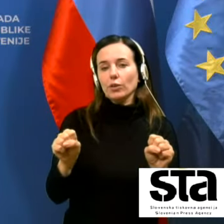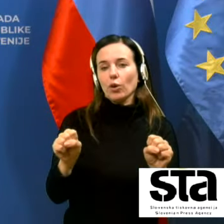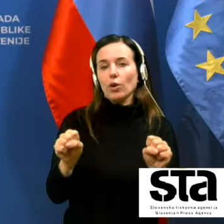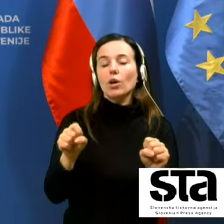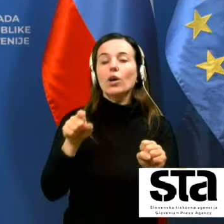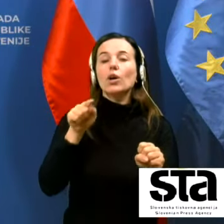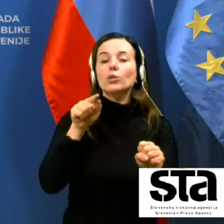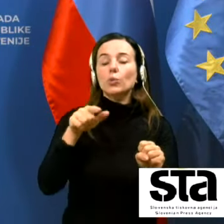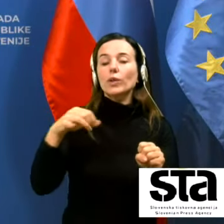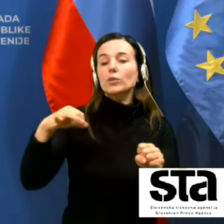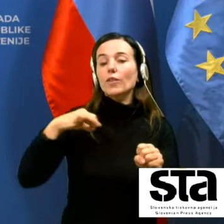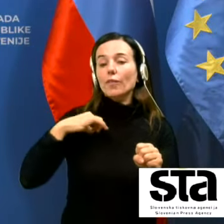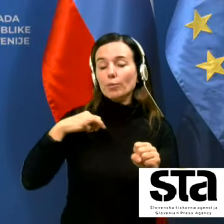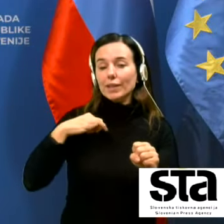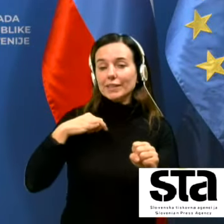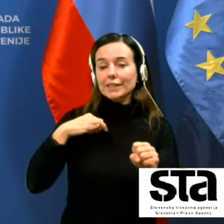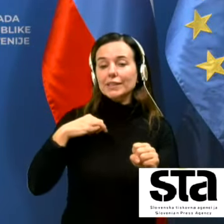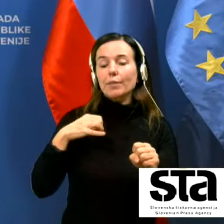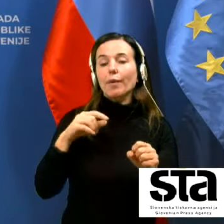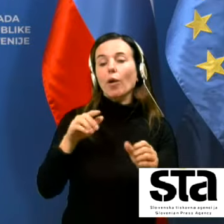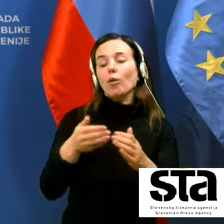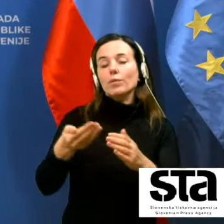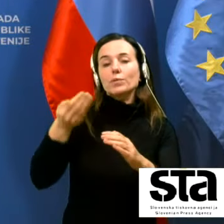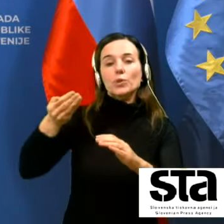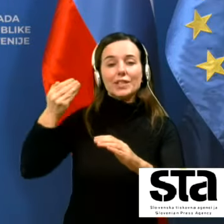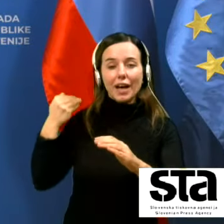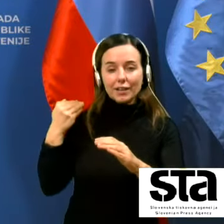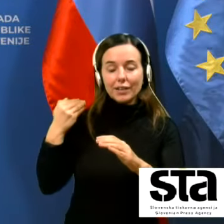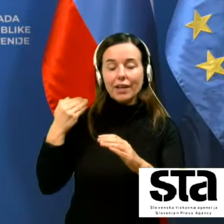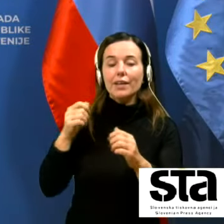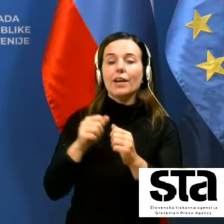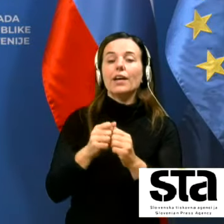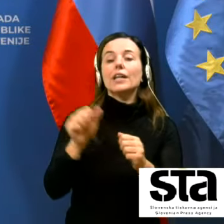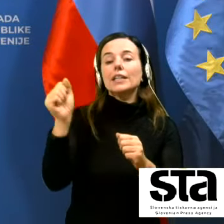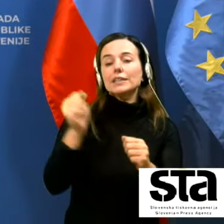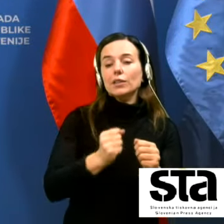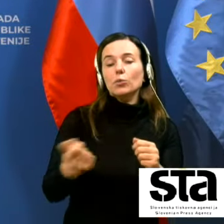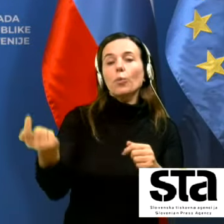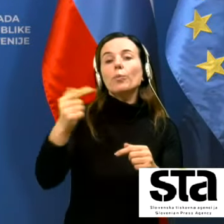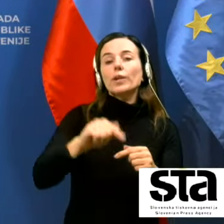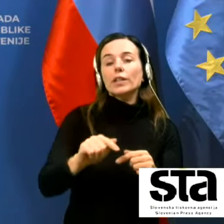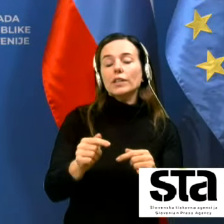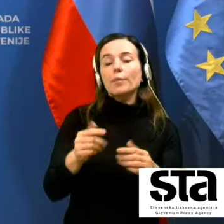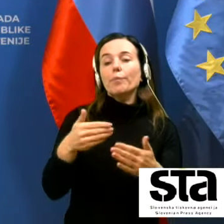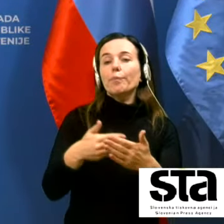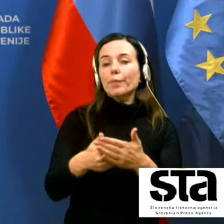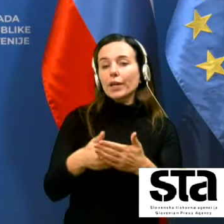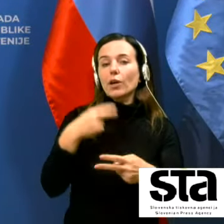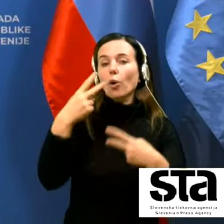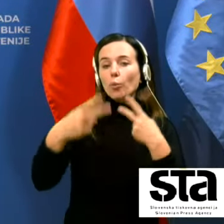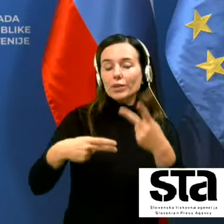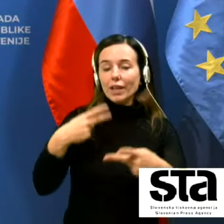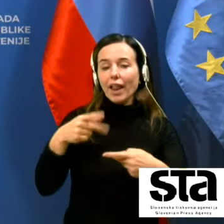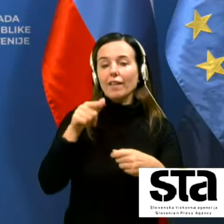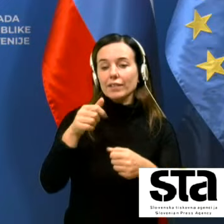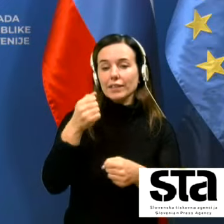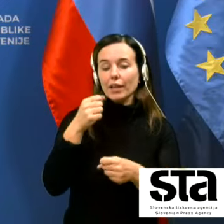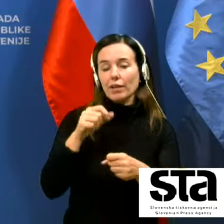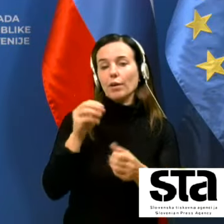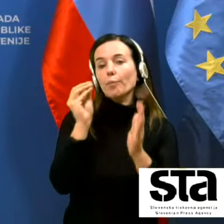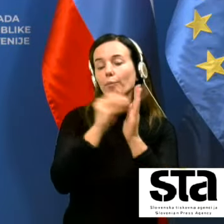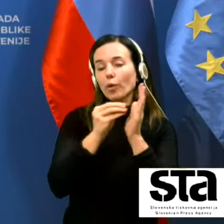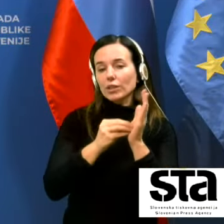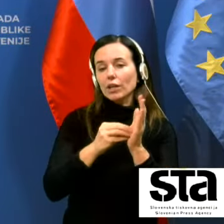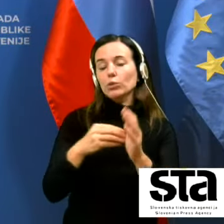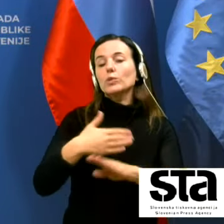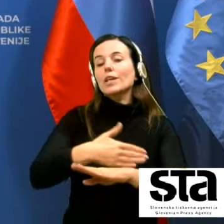informacijsko smo tudi tle zaustajamo in zato prihaja pri vseh teh obdelavah podatkov do zamud